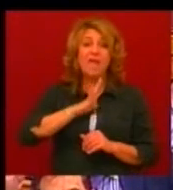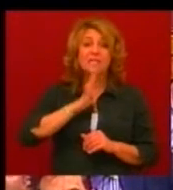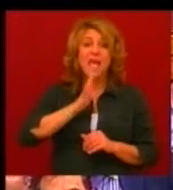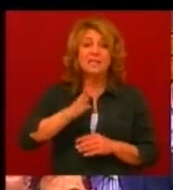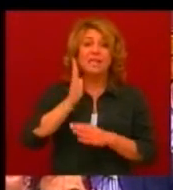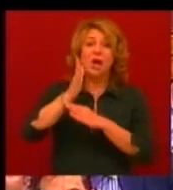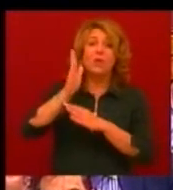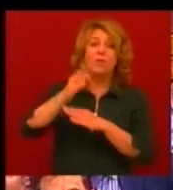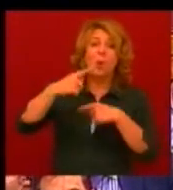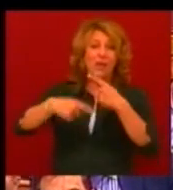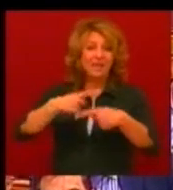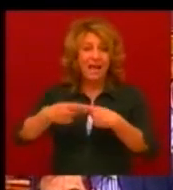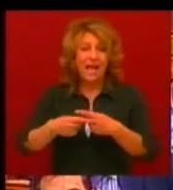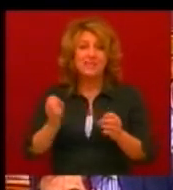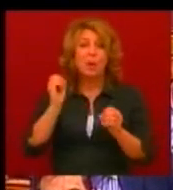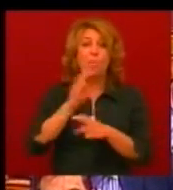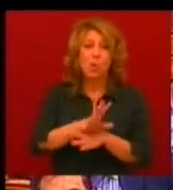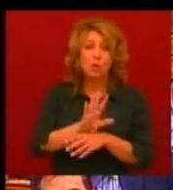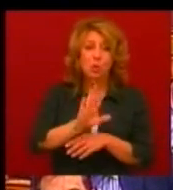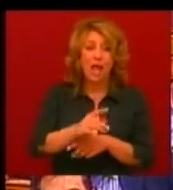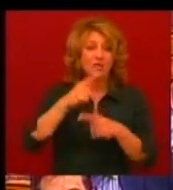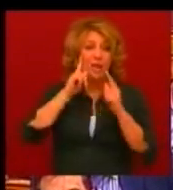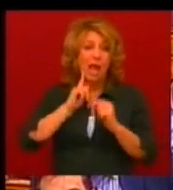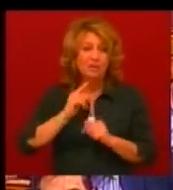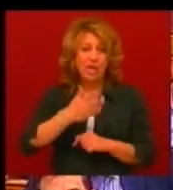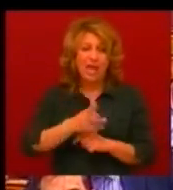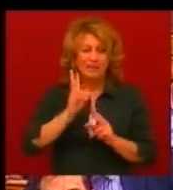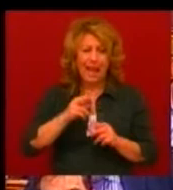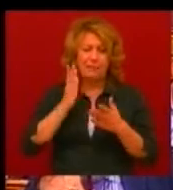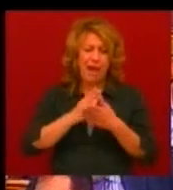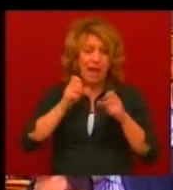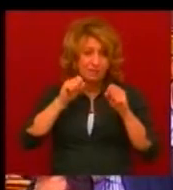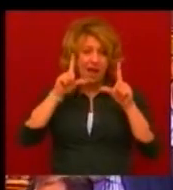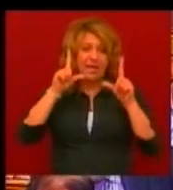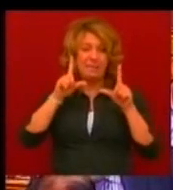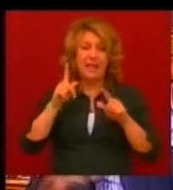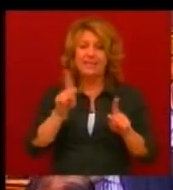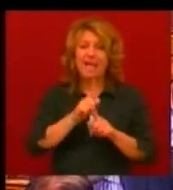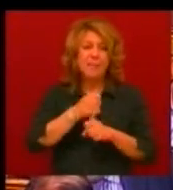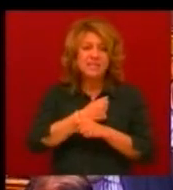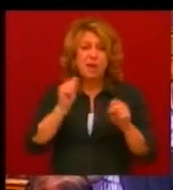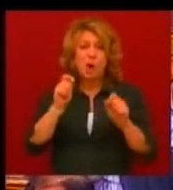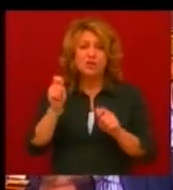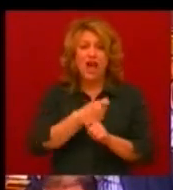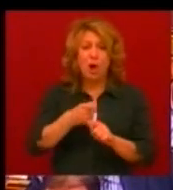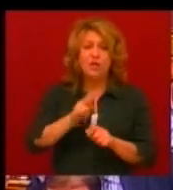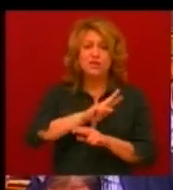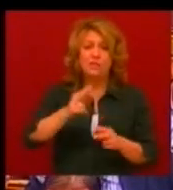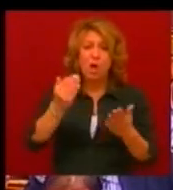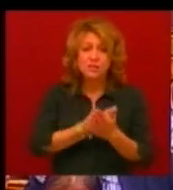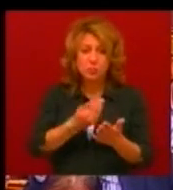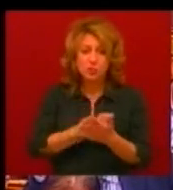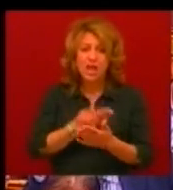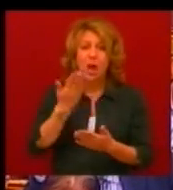jövő generációk boldogulásának esélyét. Rá kellene ébredni, hogy nem szabadságharcra van szükség, hanem a